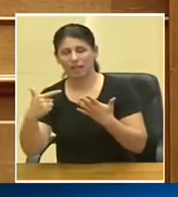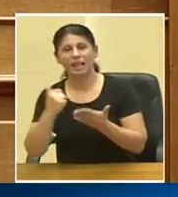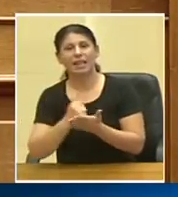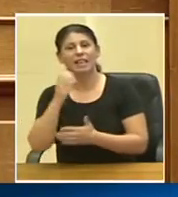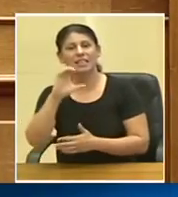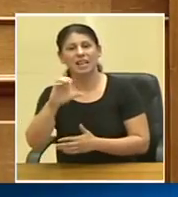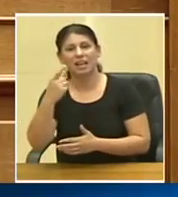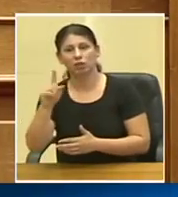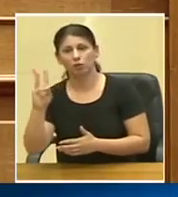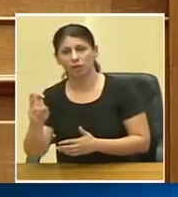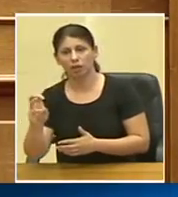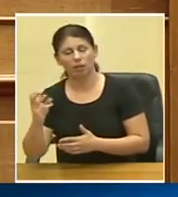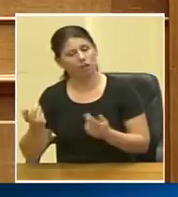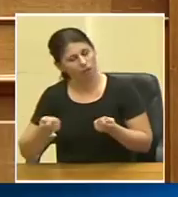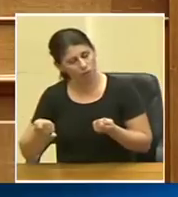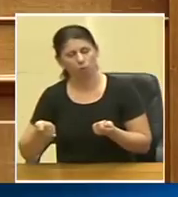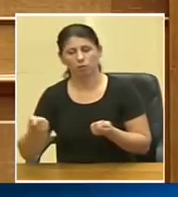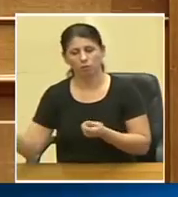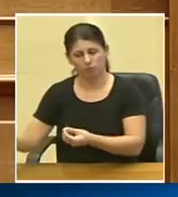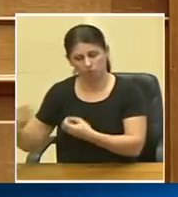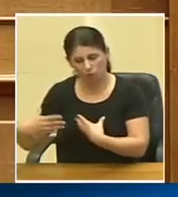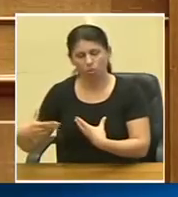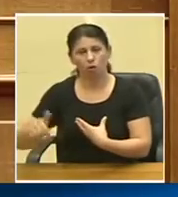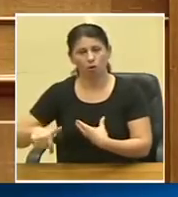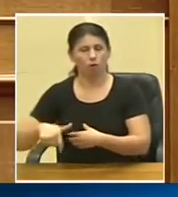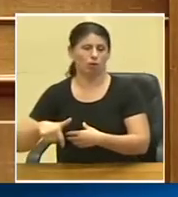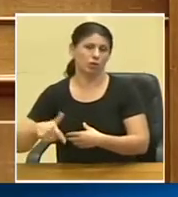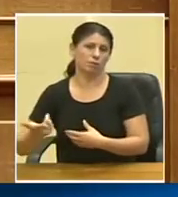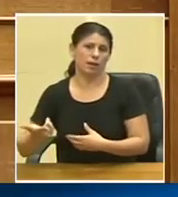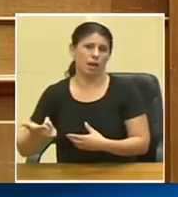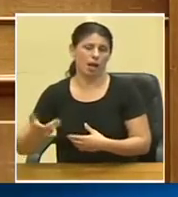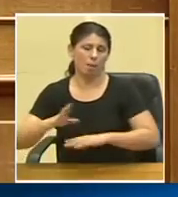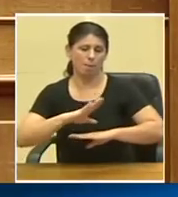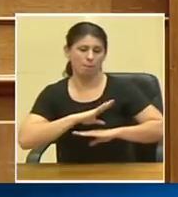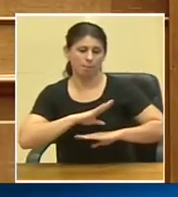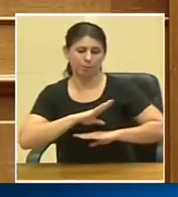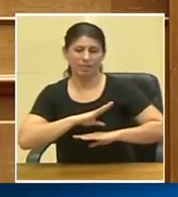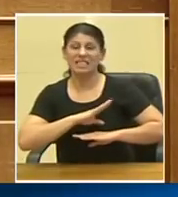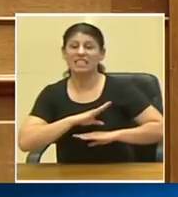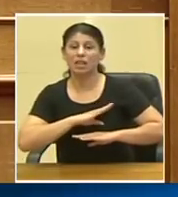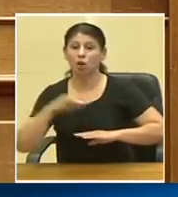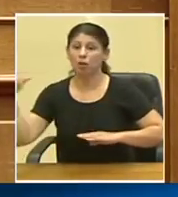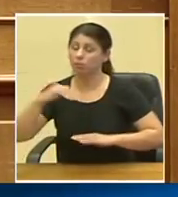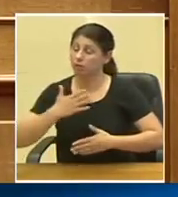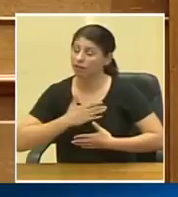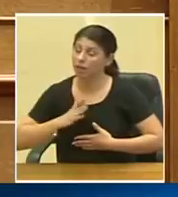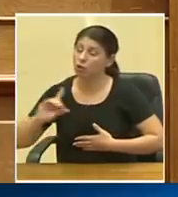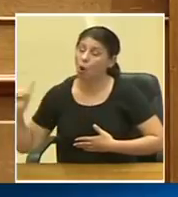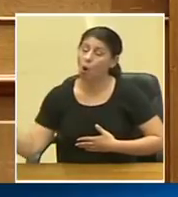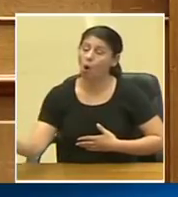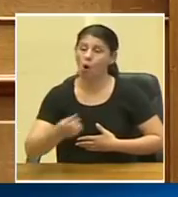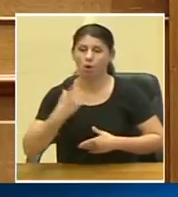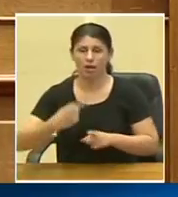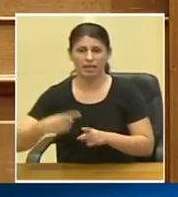τα οποία χρησιμοποιούμε και μας διαθέτει σήμερα η πολεμική αεροπορία και την ευχαριστεί όλη η ελληνική κοινωνία γι' αυτό,